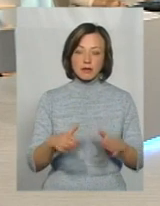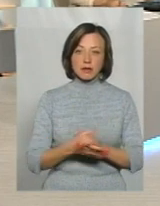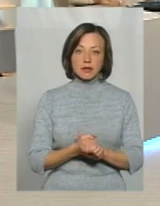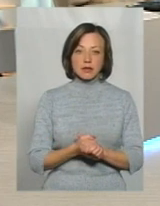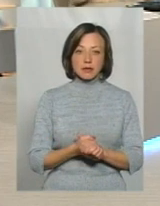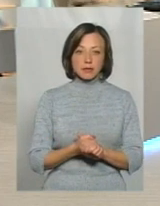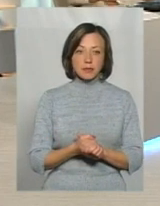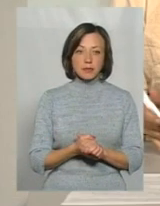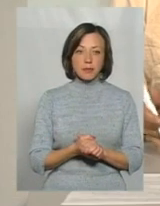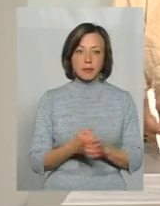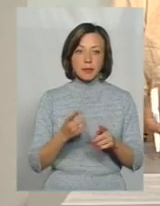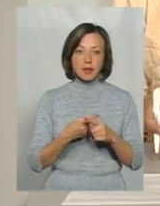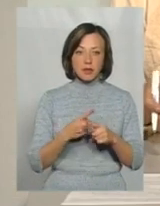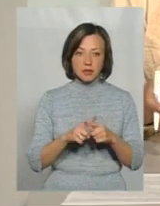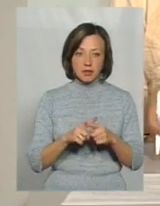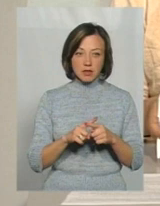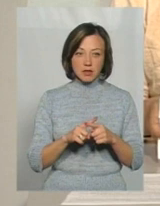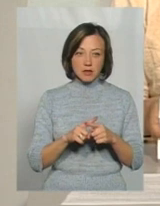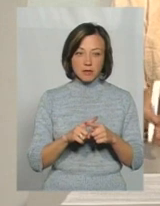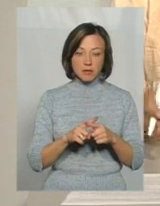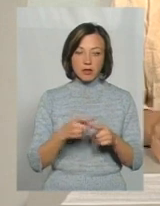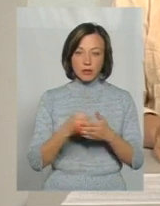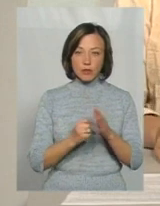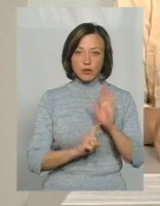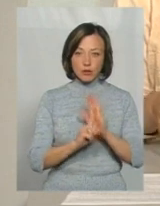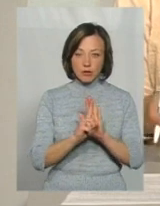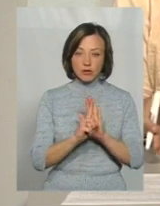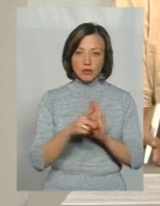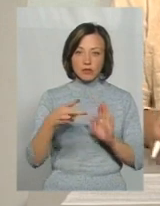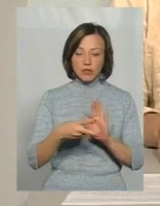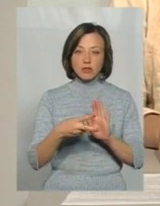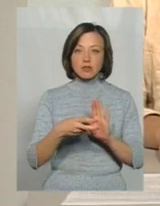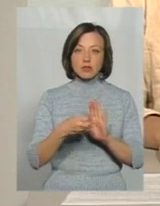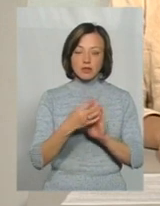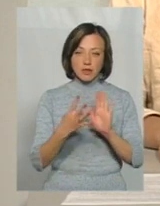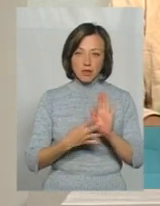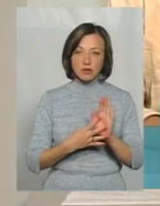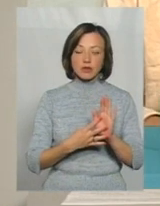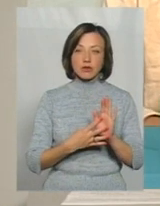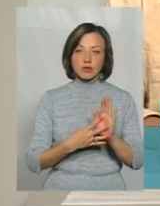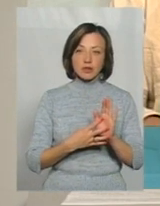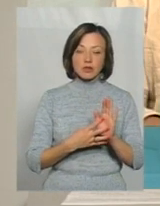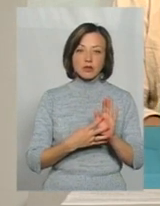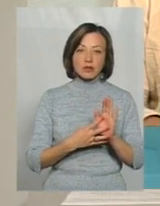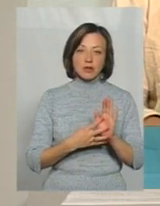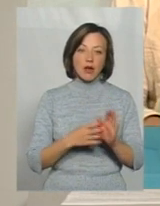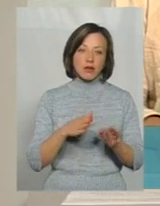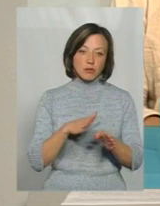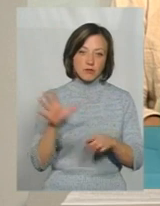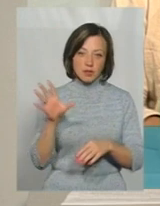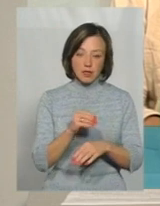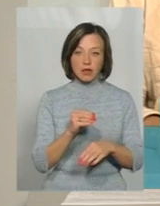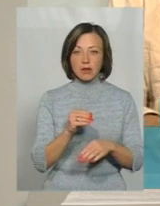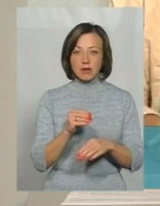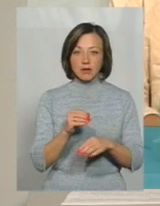Тому. І це до початку 2019 року? До січня 2019 року абсолютно все